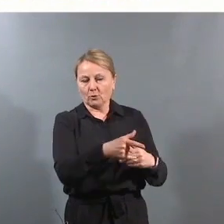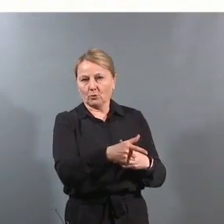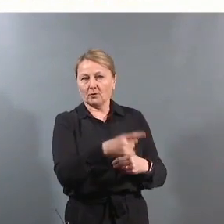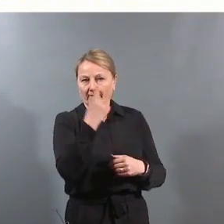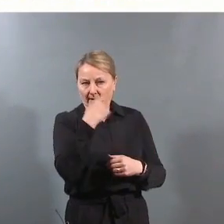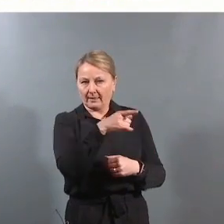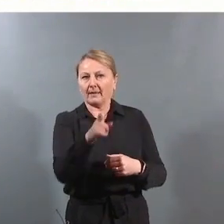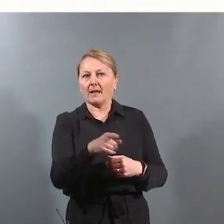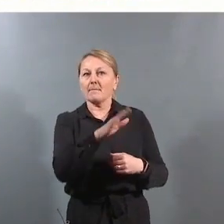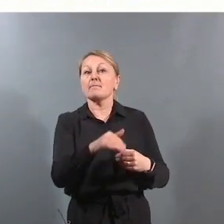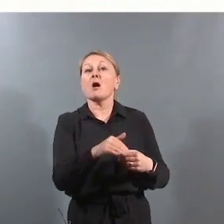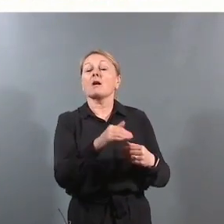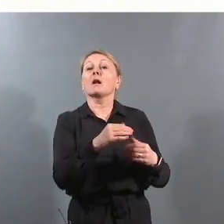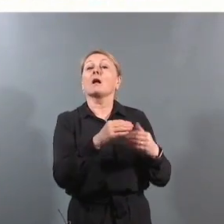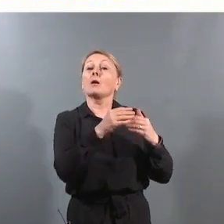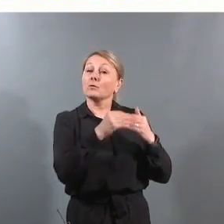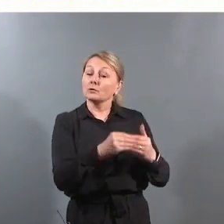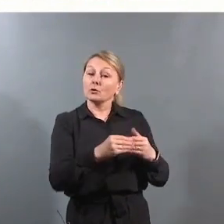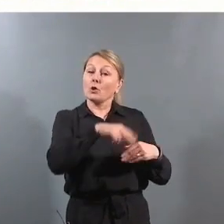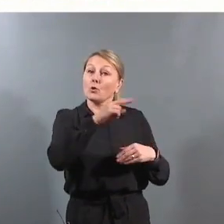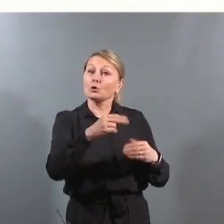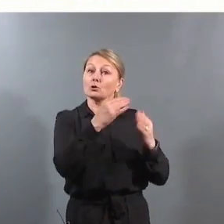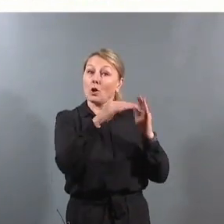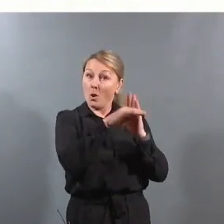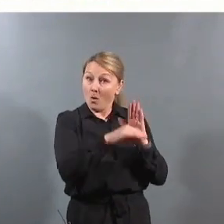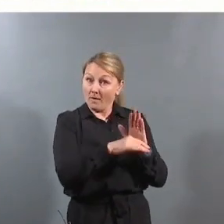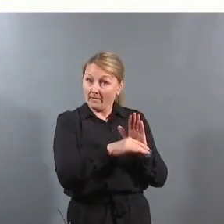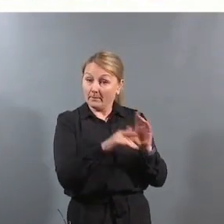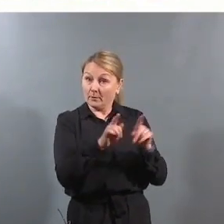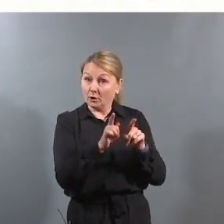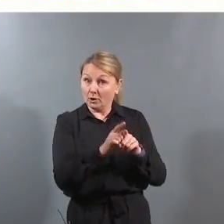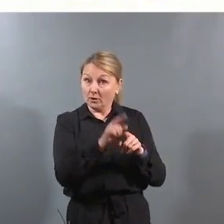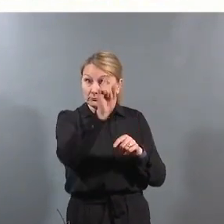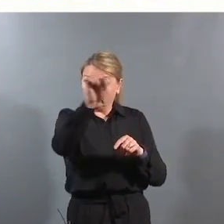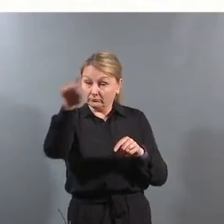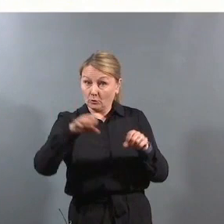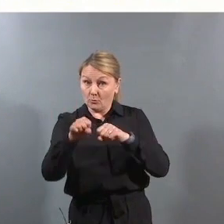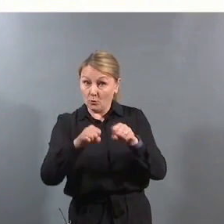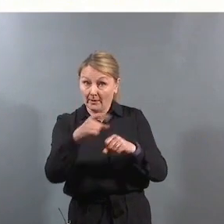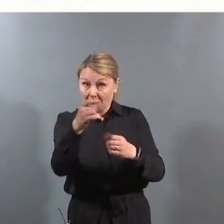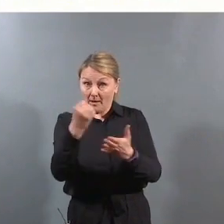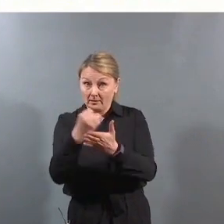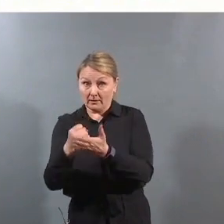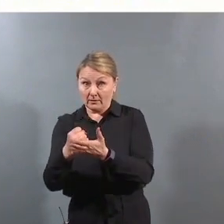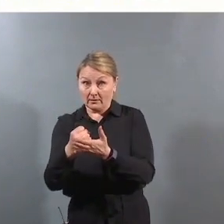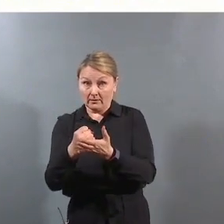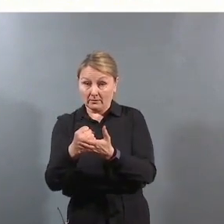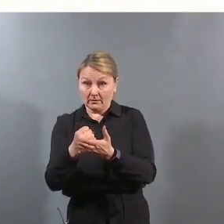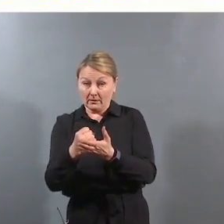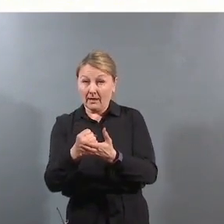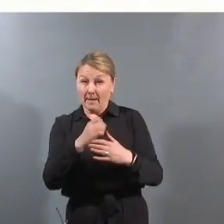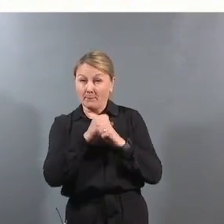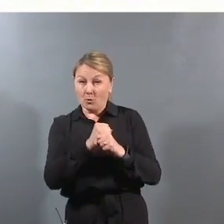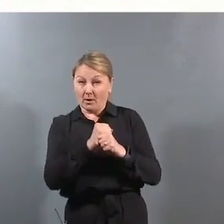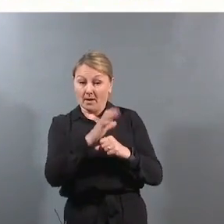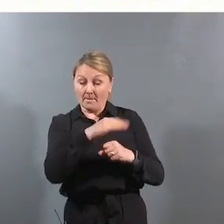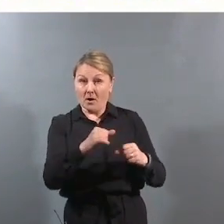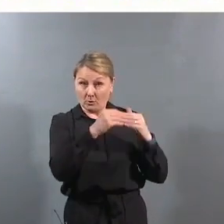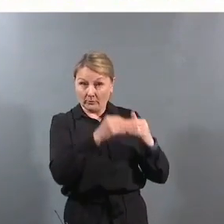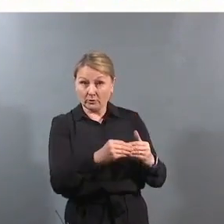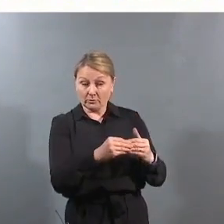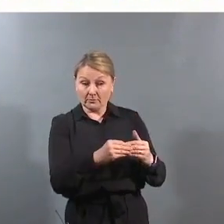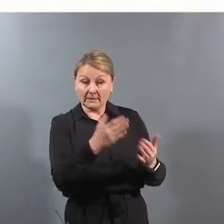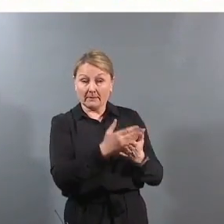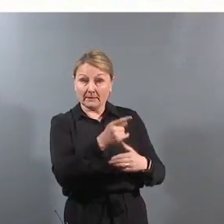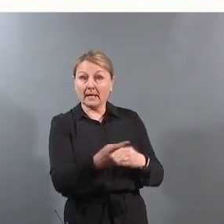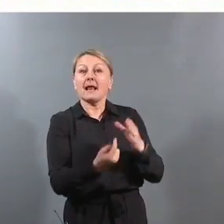barnekonvensjonen er gjort til norsk lov, og det betyr også at de enkelte som jobber i kommunene er bunnet av barnekonvensjon. Så det vil si at barnekonvensjonsbestemmelser